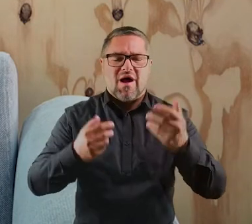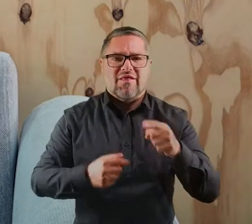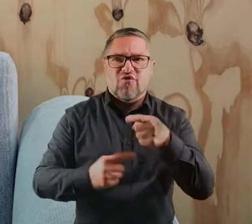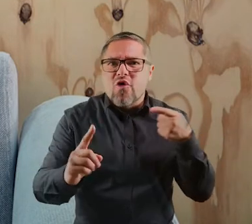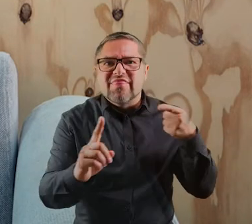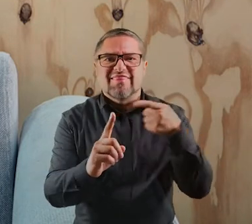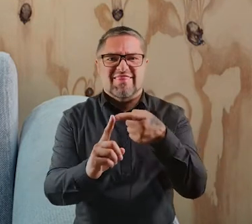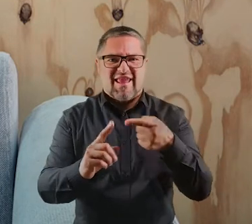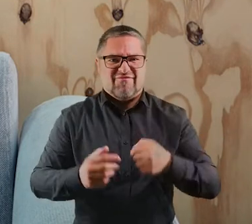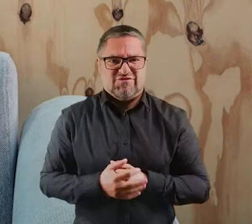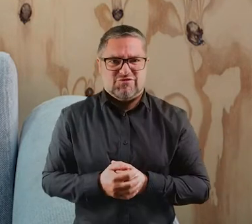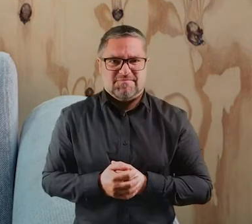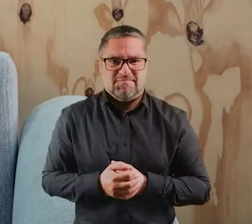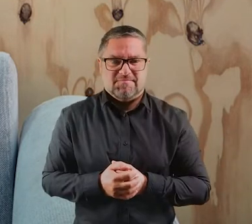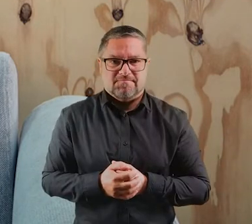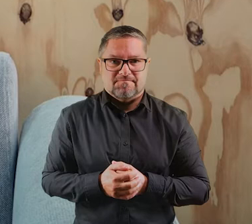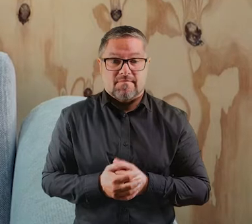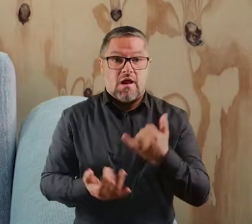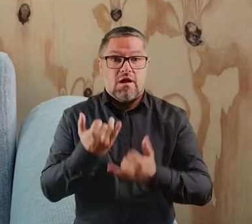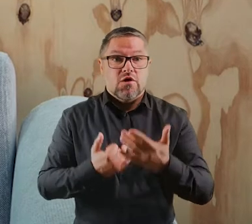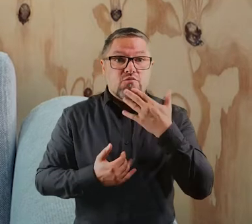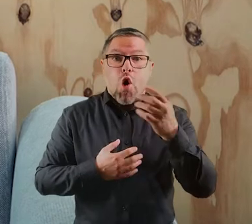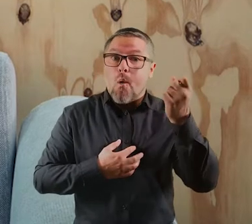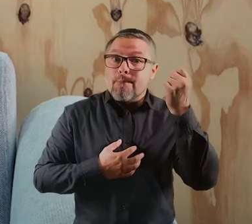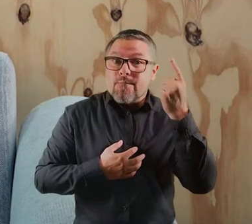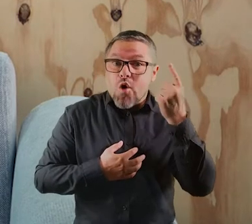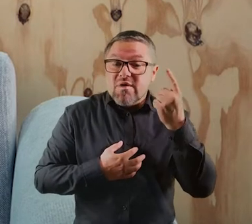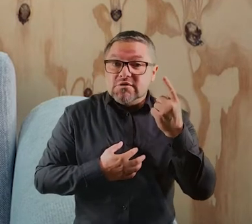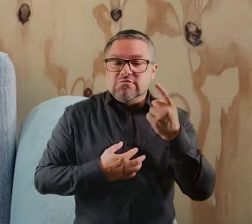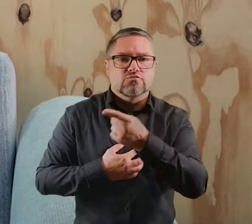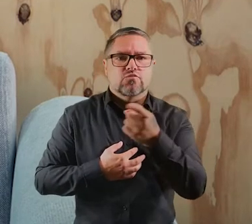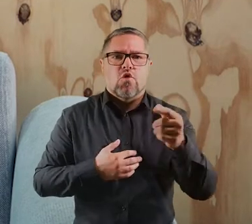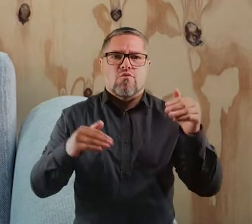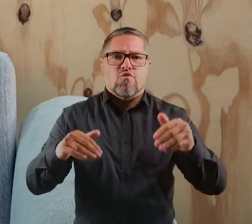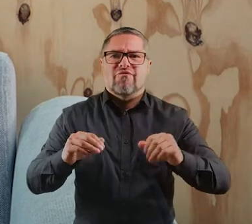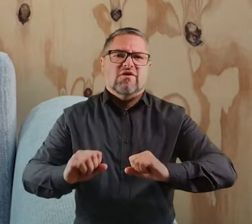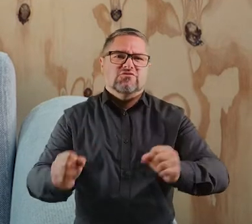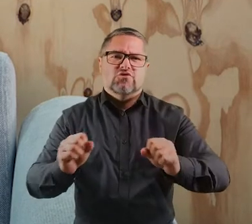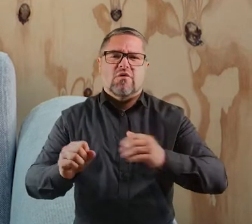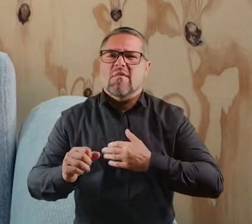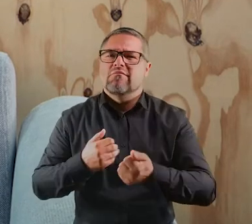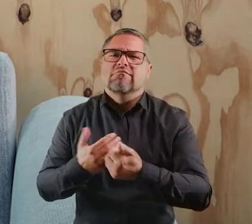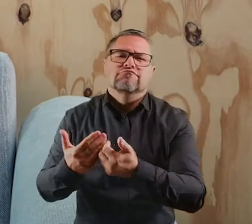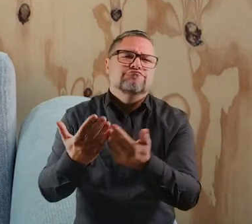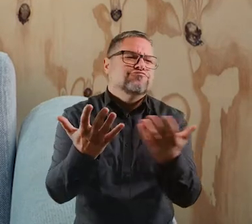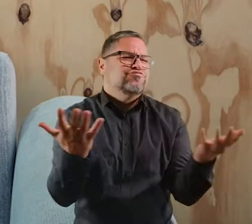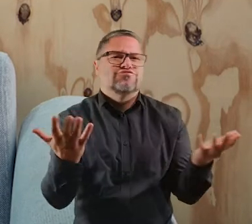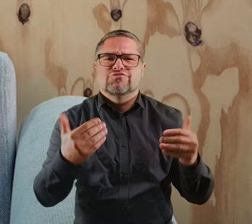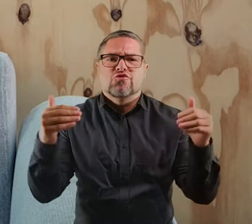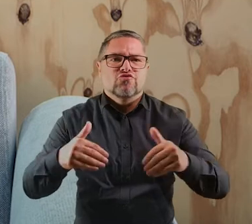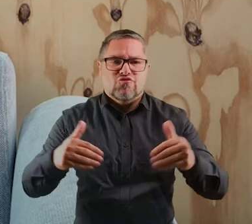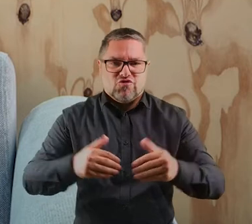najłatwiej będzie do niego dotrzeć. Jeśli chodzi o pomysł, to możliwość działania jest bardzo